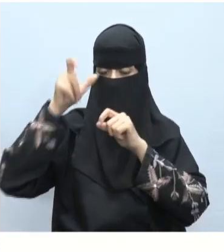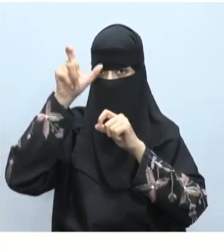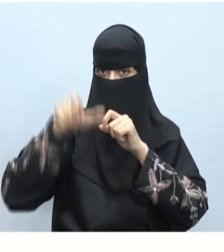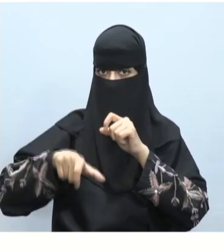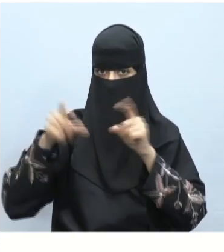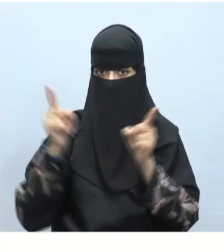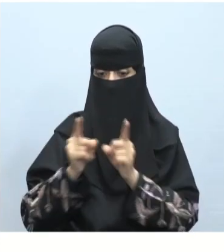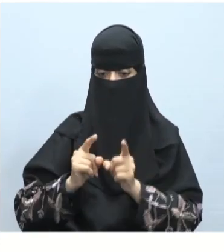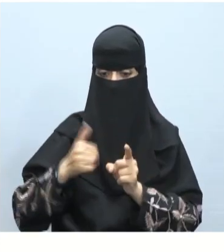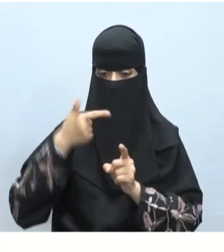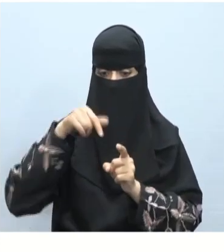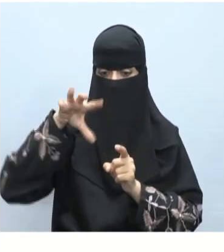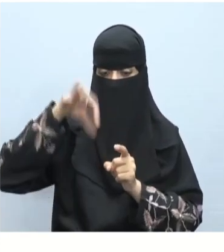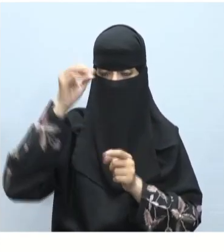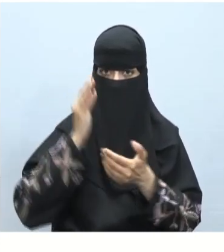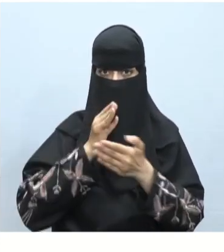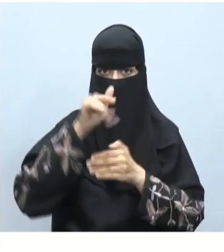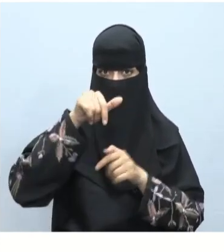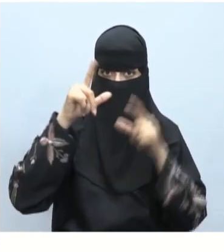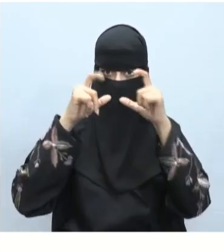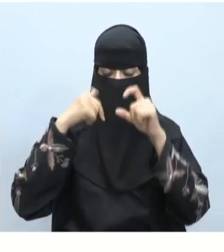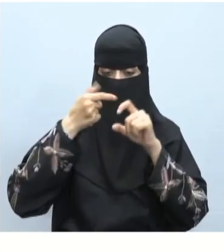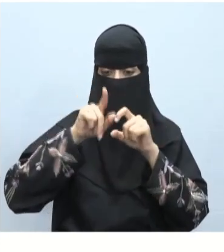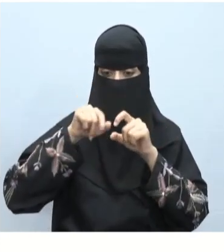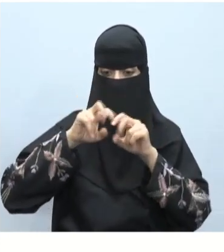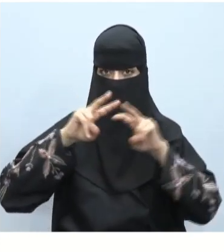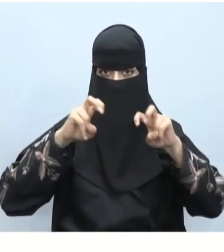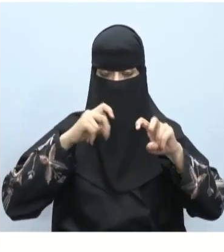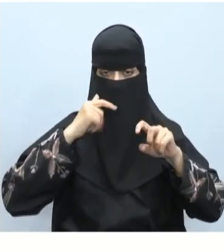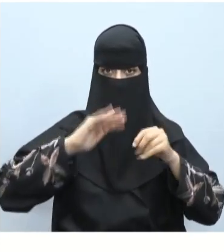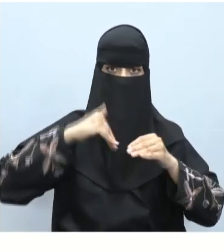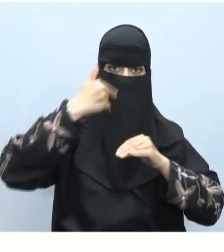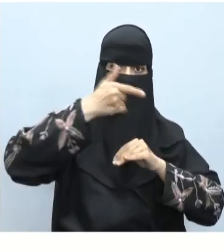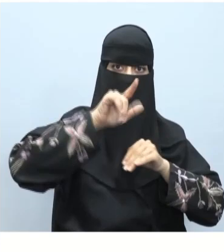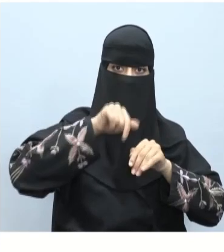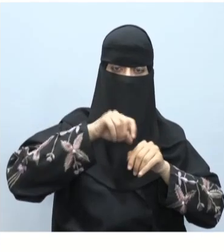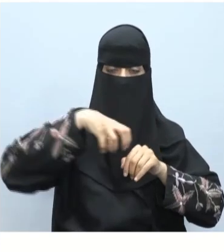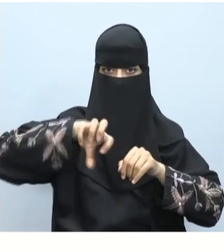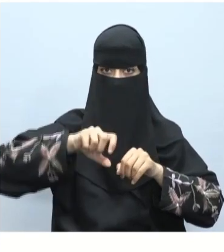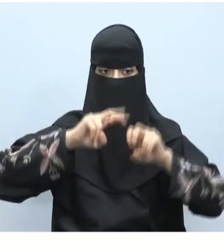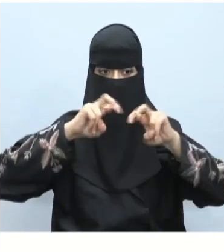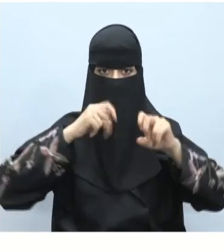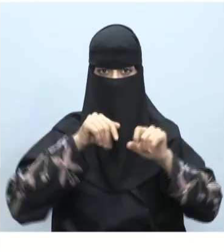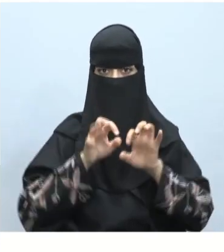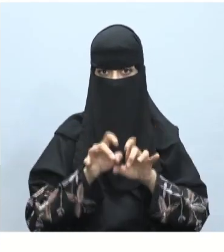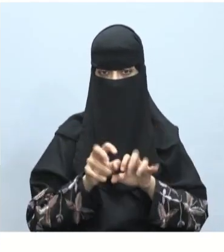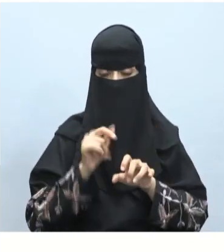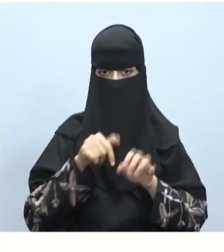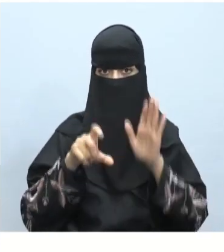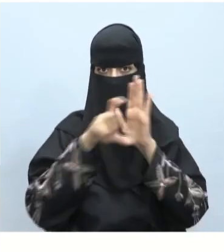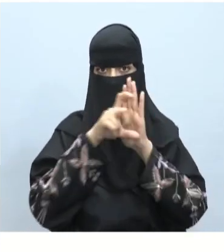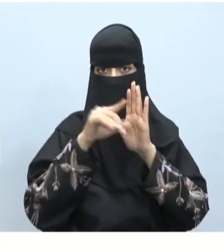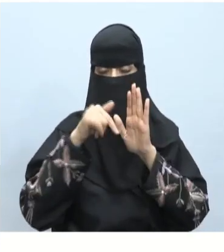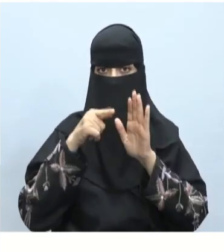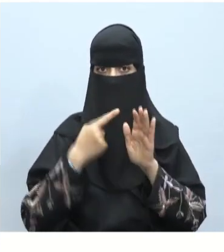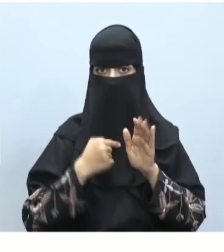نختار تحديد ومن نافذة اختيار صور نضغط على بحث بعد ذلك في خانة البحث نكتب النص الذي